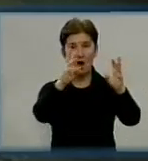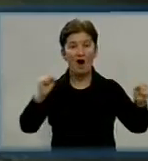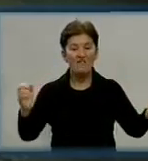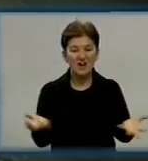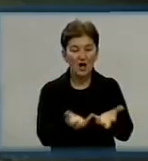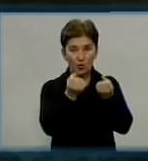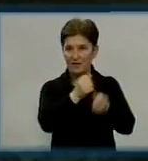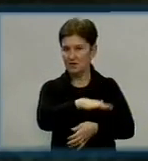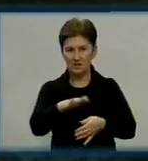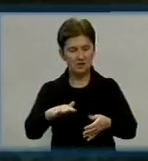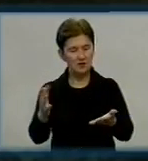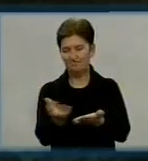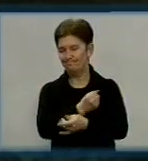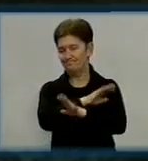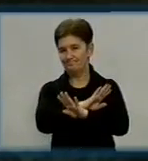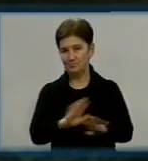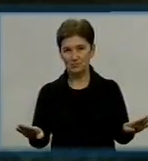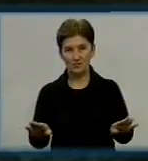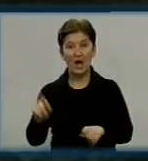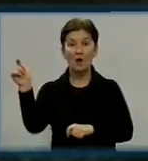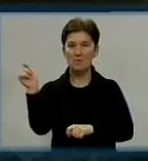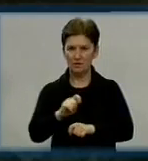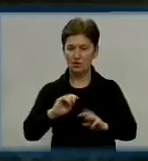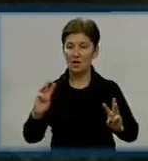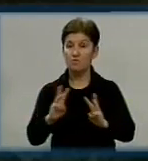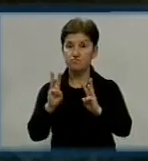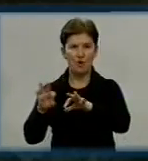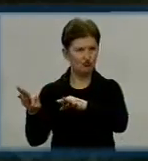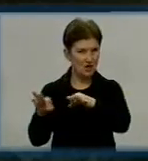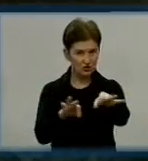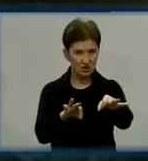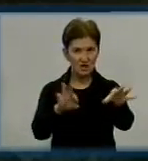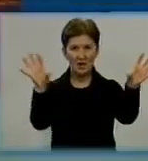вдалося. На місце події оперативно привели пожежники та загасили вогонь.